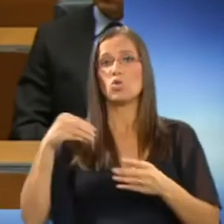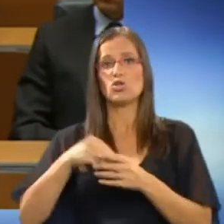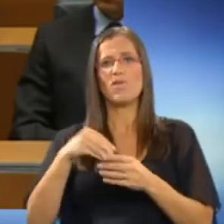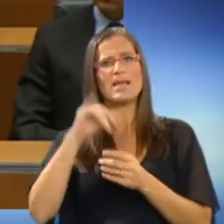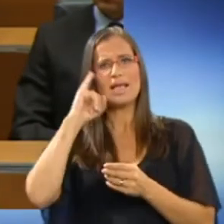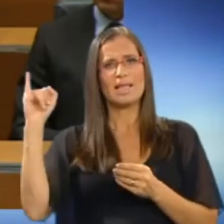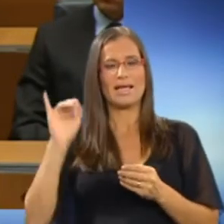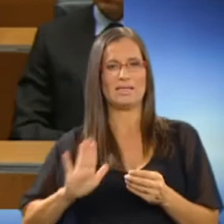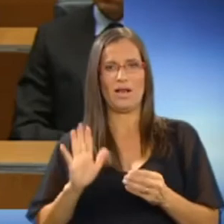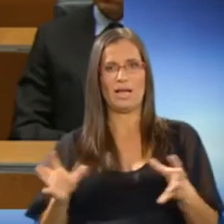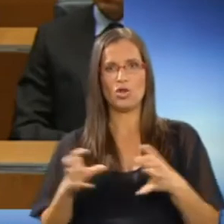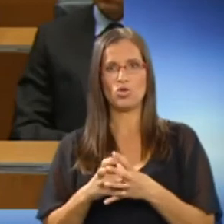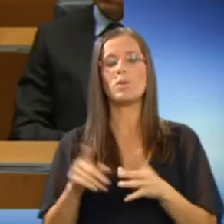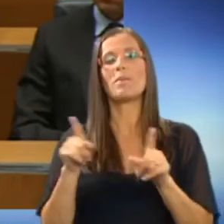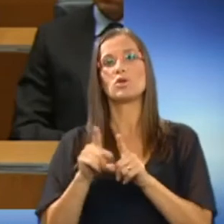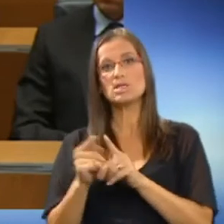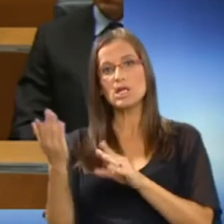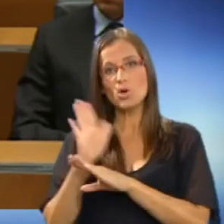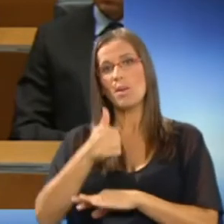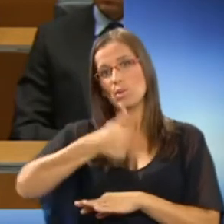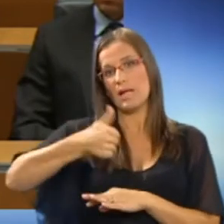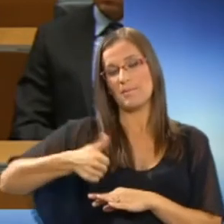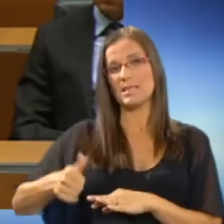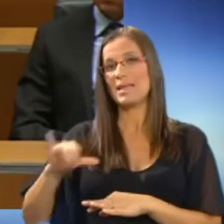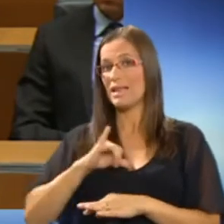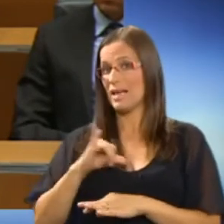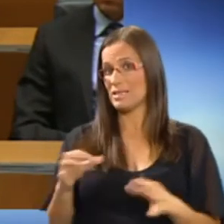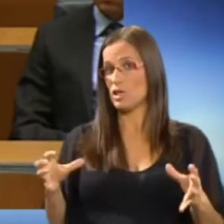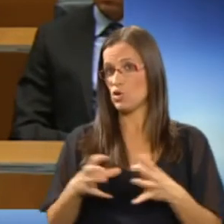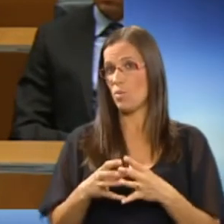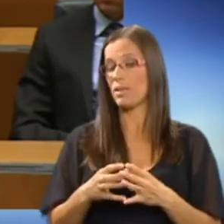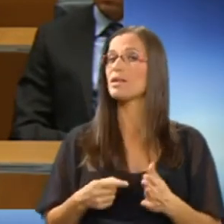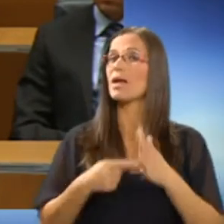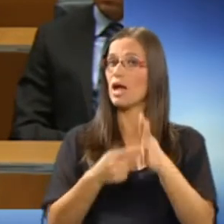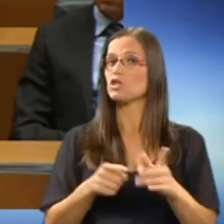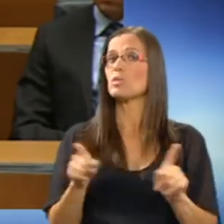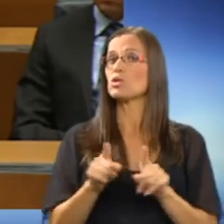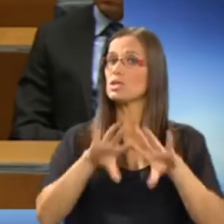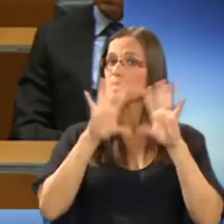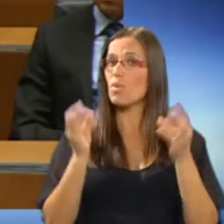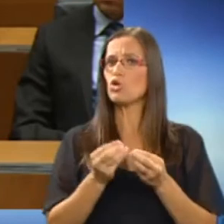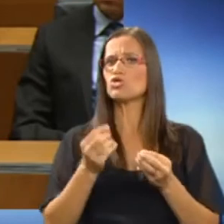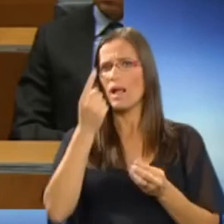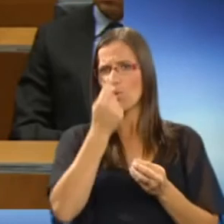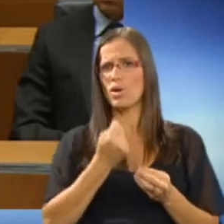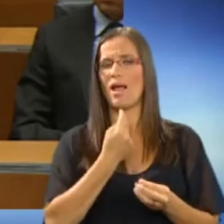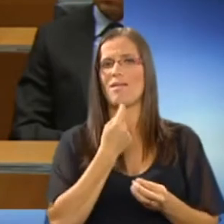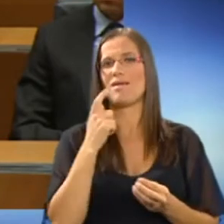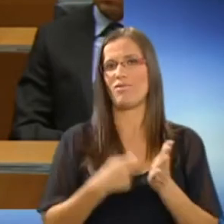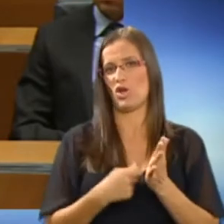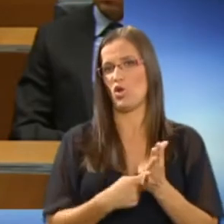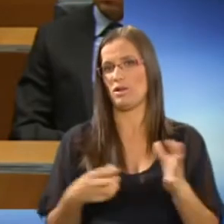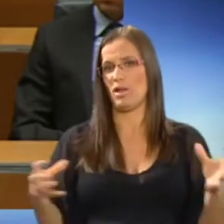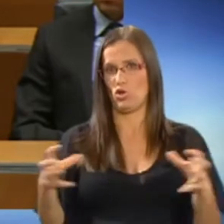idej civilne družbe kot zastopanost posameznih interesnih skupin odražajo pa se tudi splošna morala in vrednote